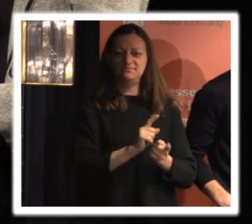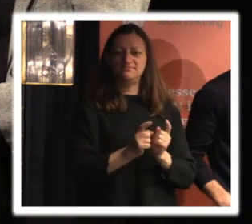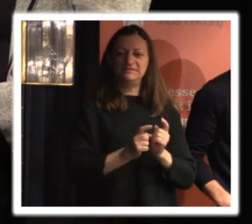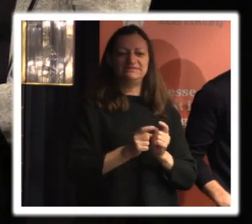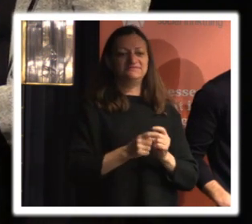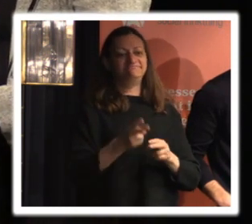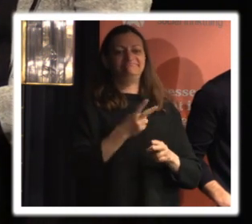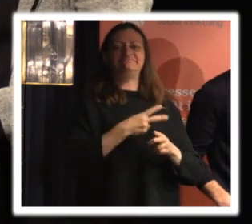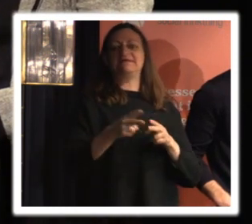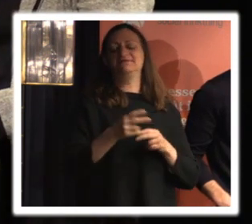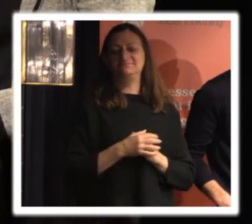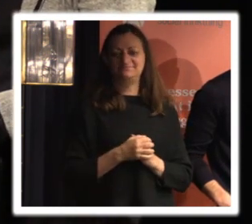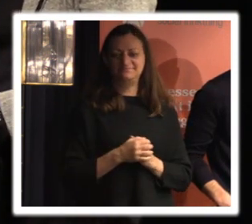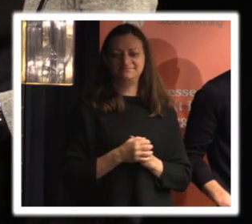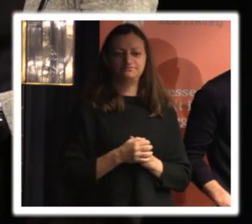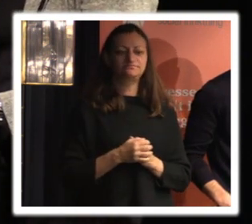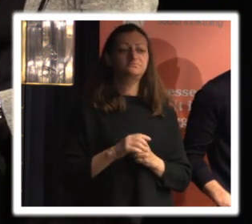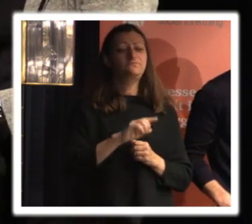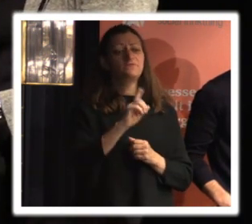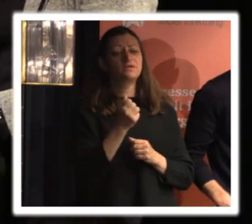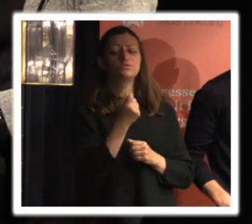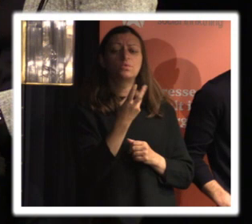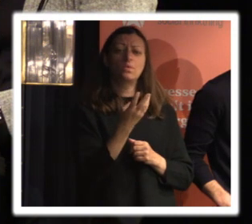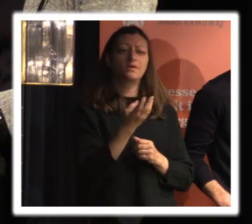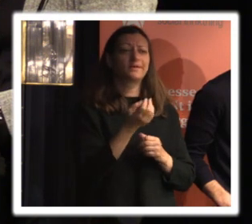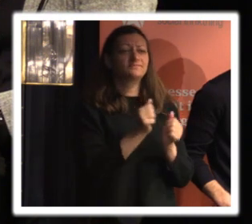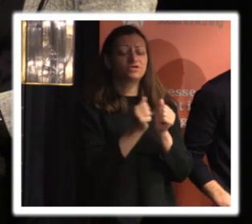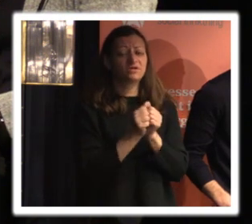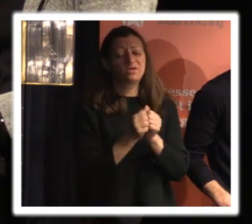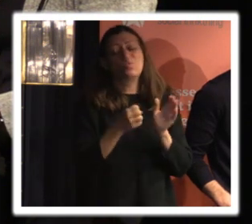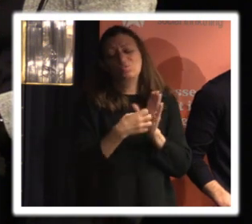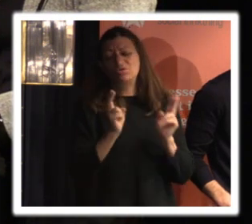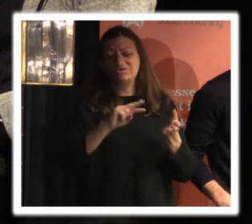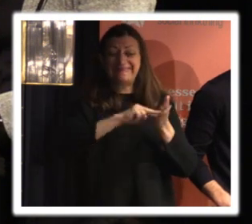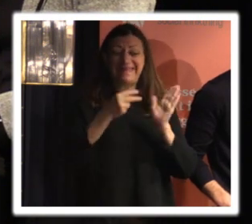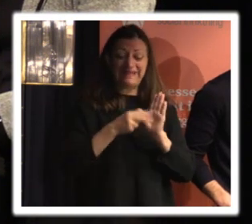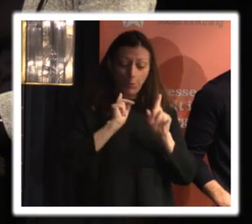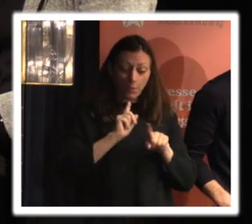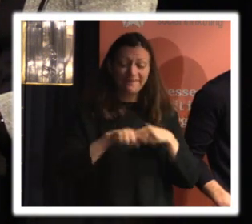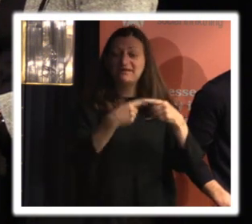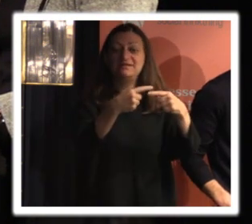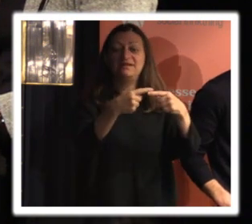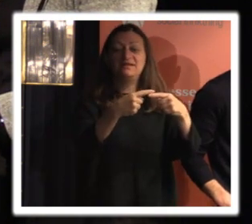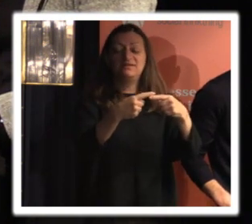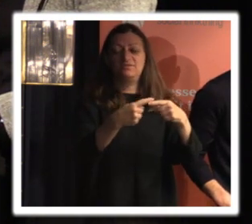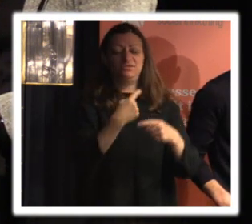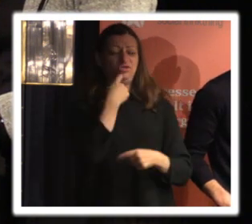i månt och mycket sen är det ju en del eftersom teknikutvecklingen har gått fram så mycket och det nämner ju Amelia också så är det ju